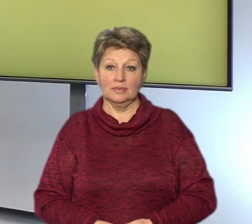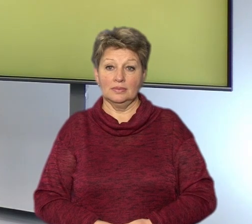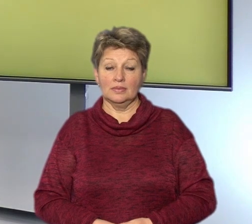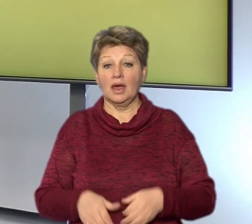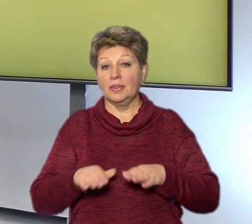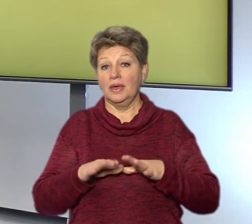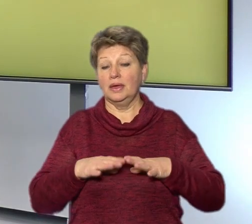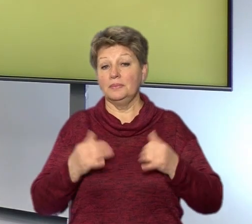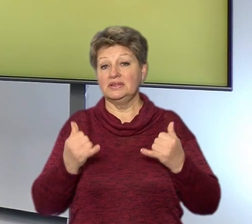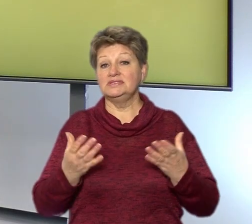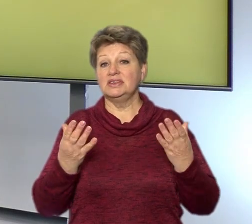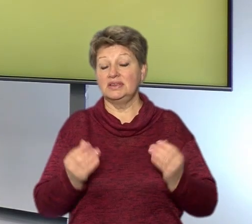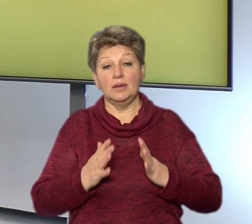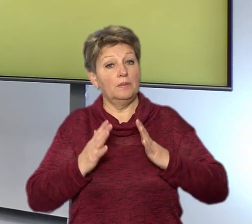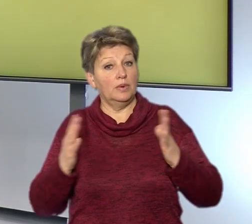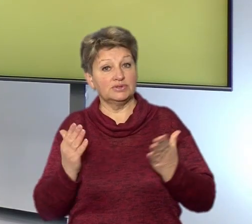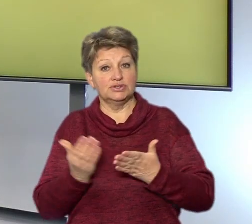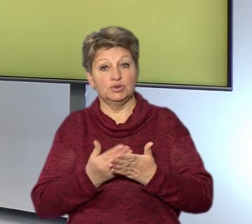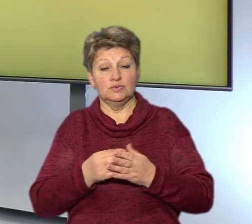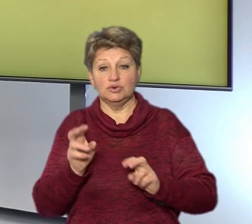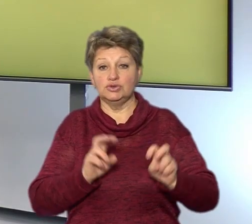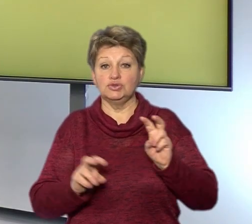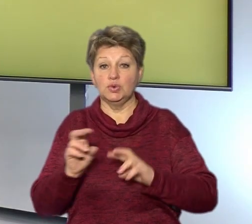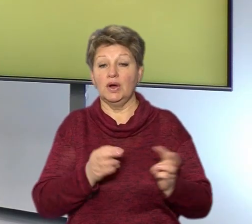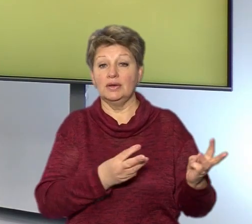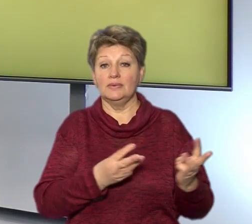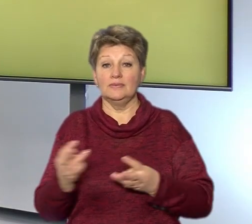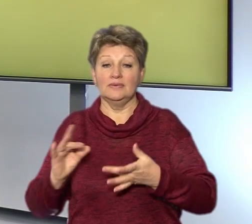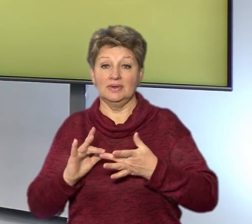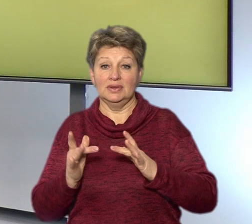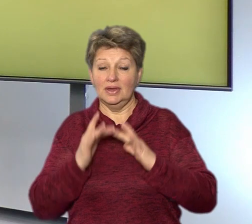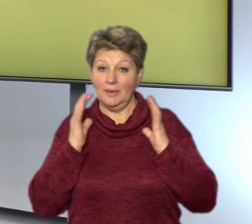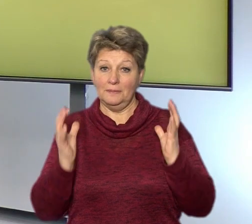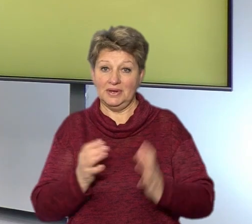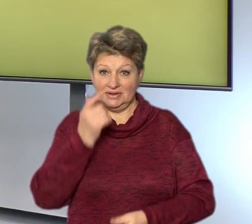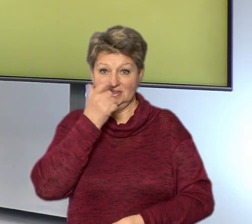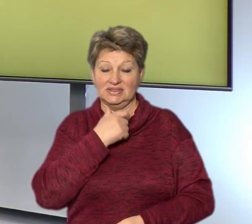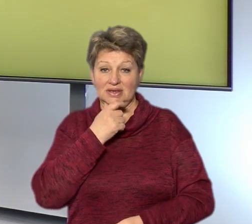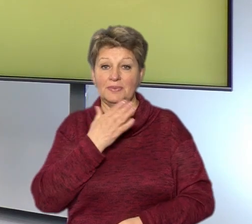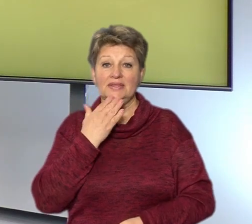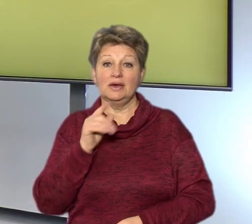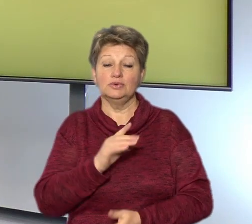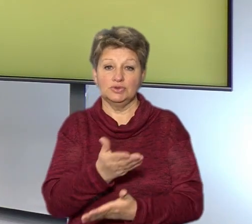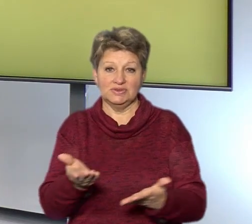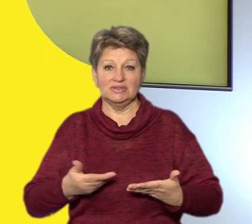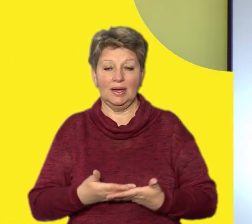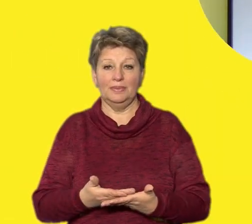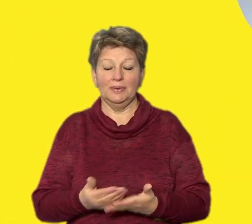Таким видався цей день. Більше новин шукайте на нашому сайті та у соцмережах. Бережіть себе і дякую, що з нами.